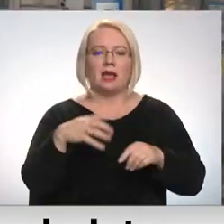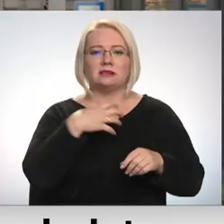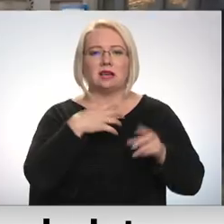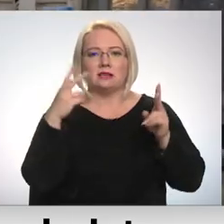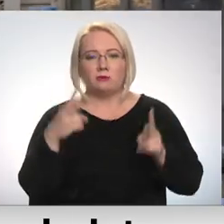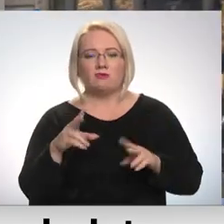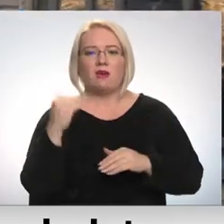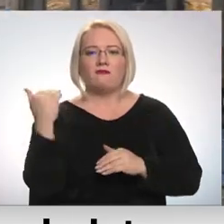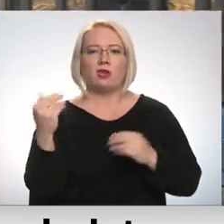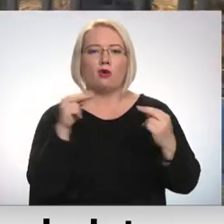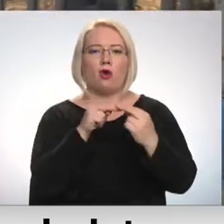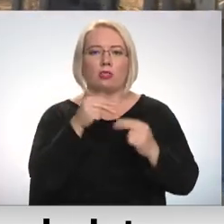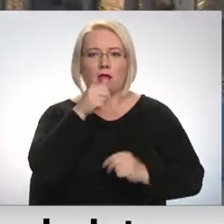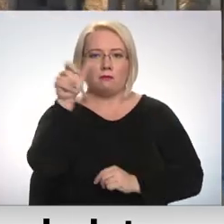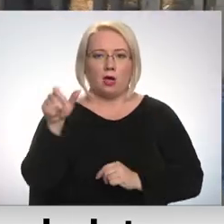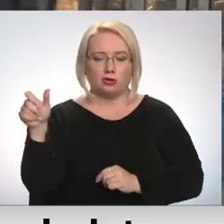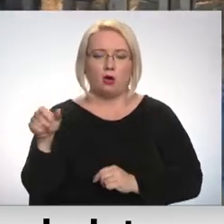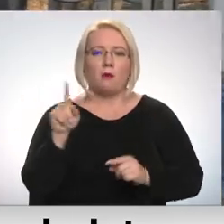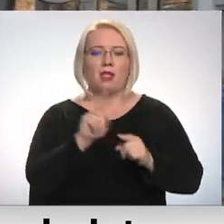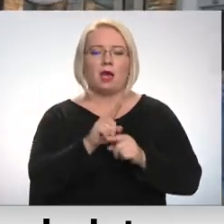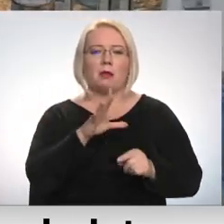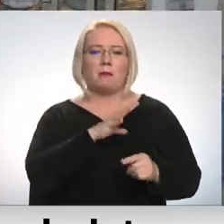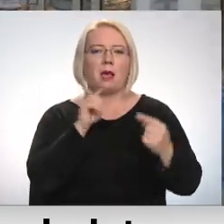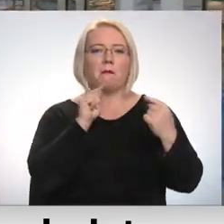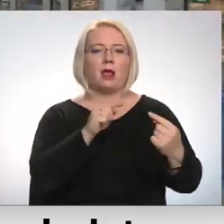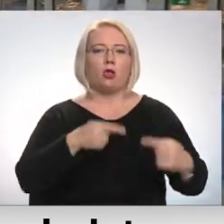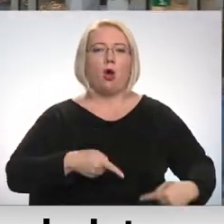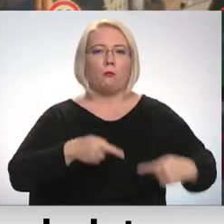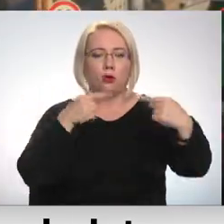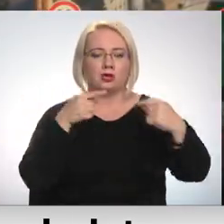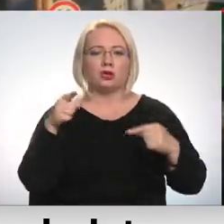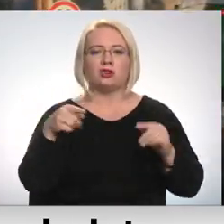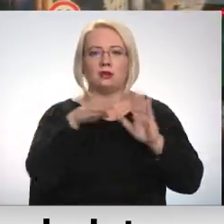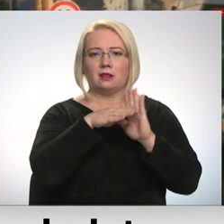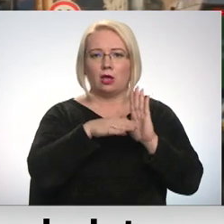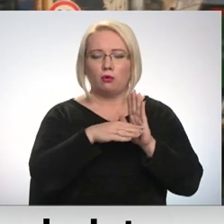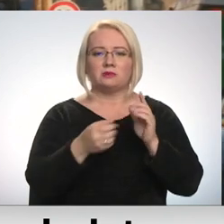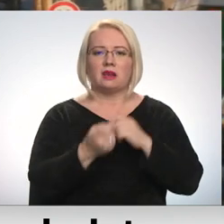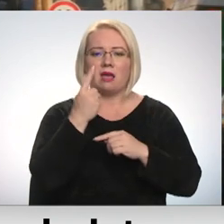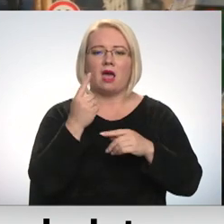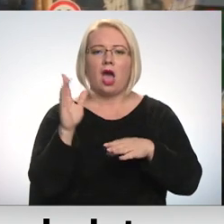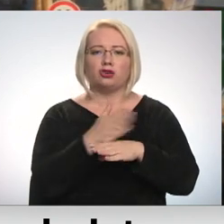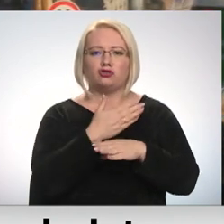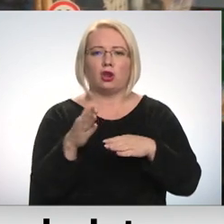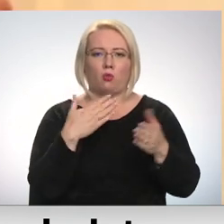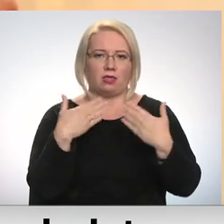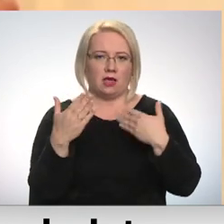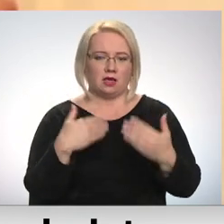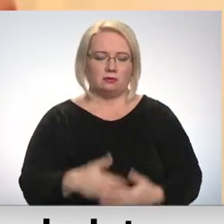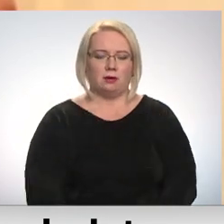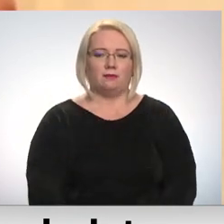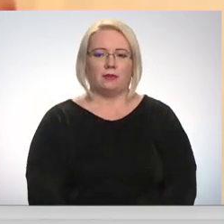kontaktpersonas. Arī pret šo kārtība iebilda opozīcija norādot, ka norma rada atšķirīgā attieksme. Mūsu prāt,